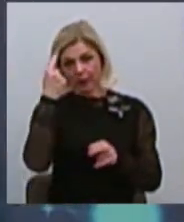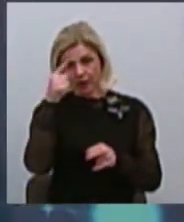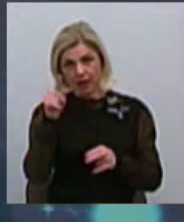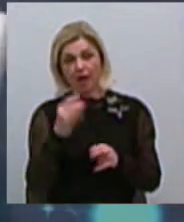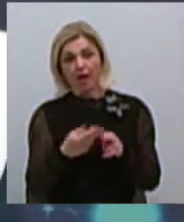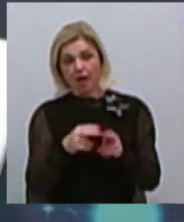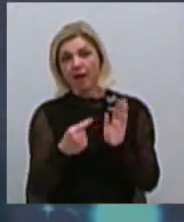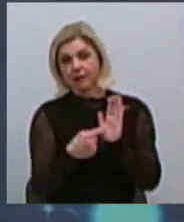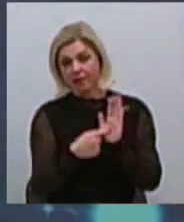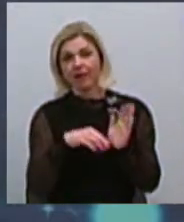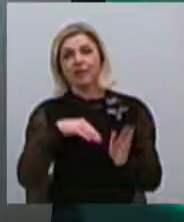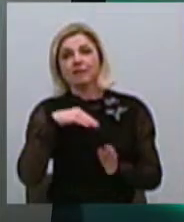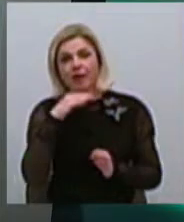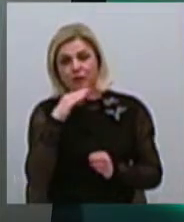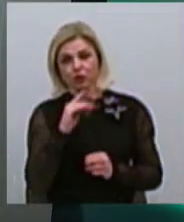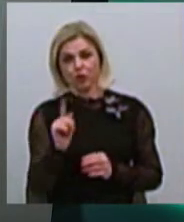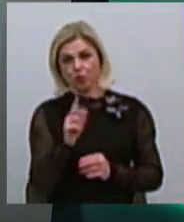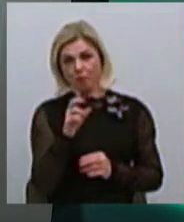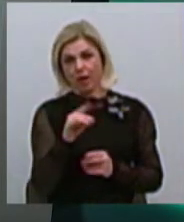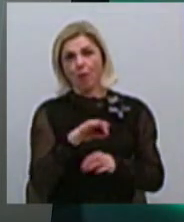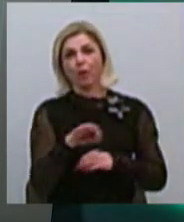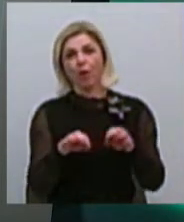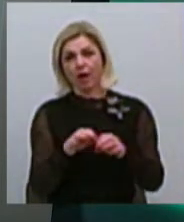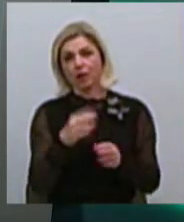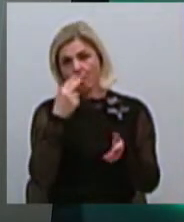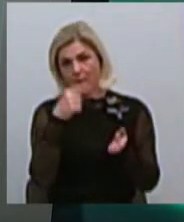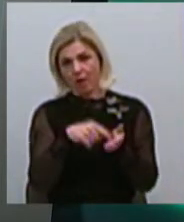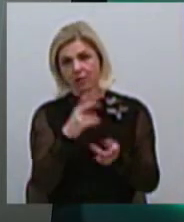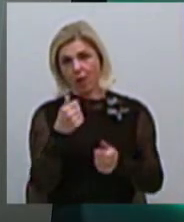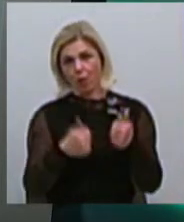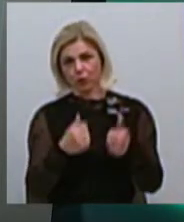достатньо, щоб проєкт попав на конкурс.